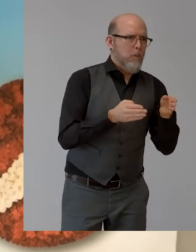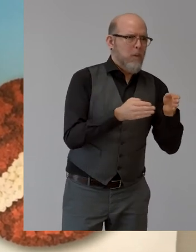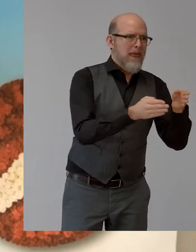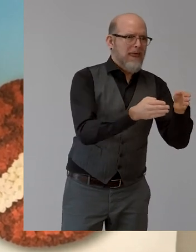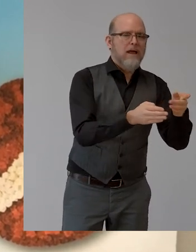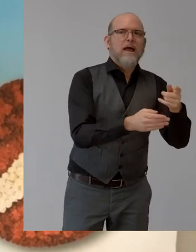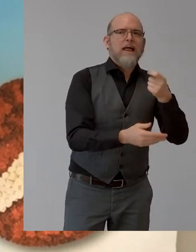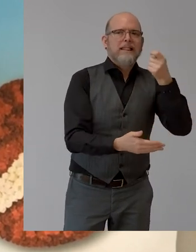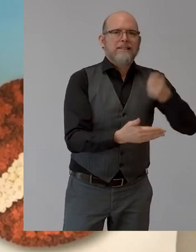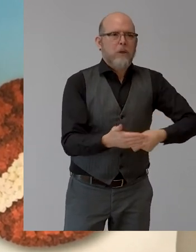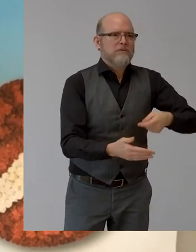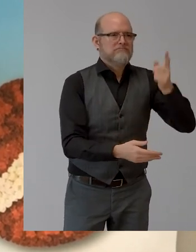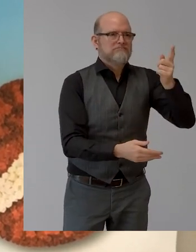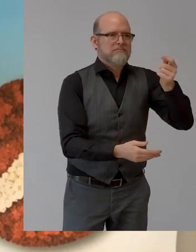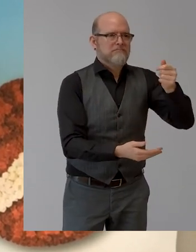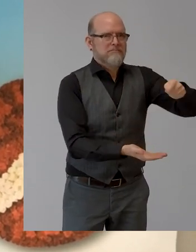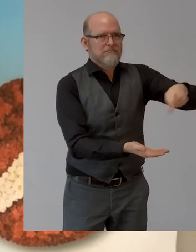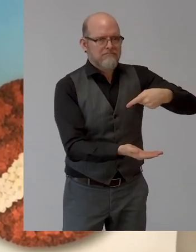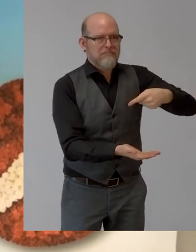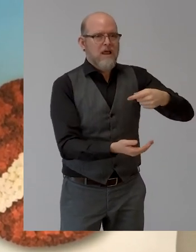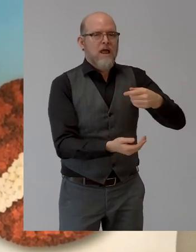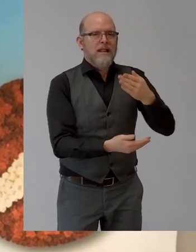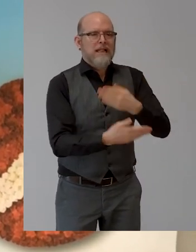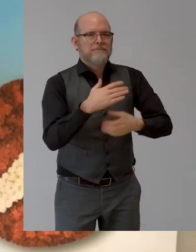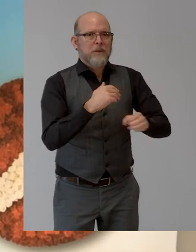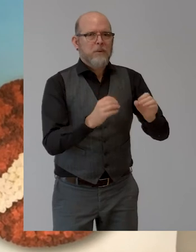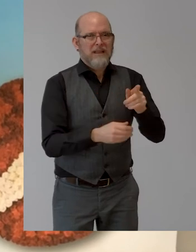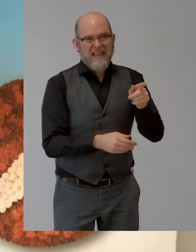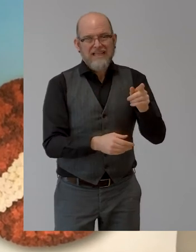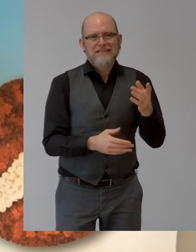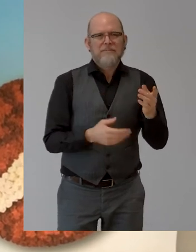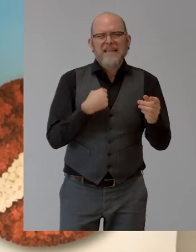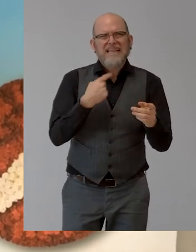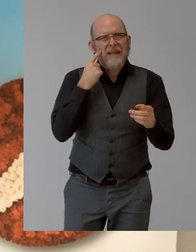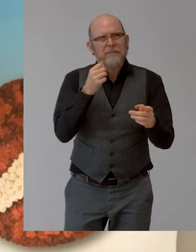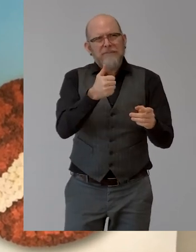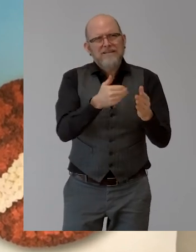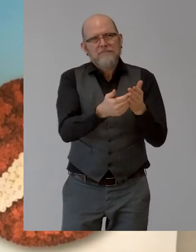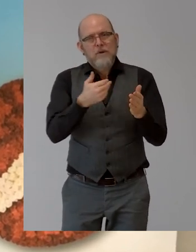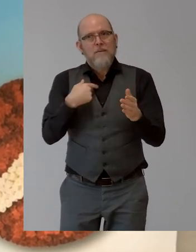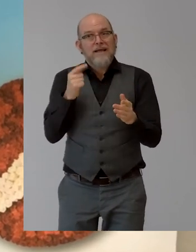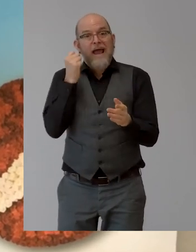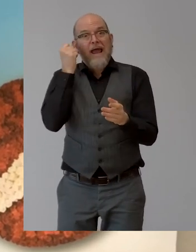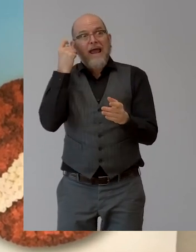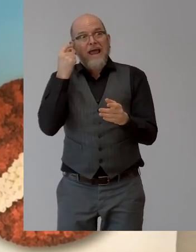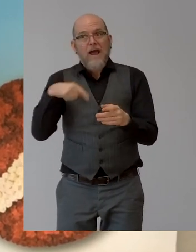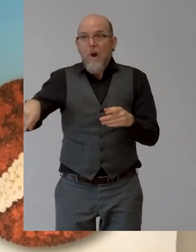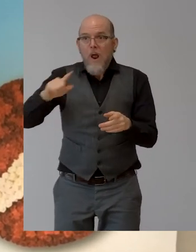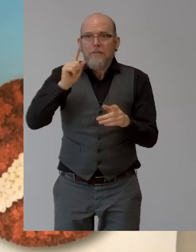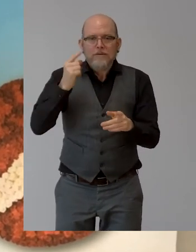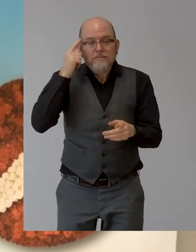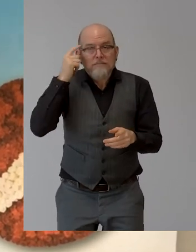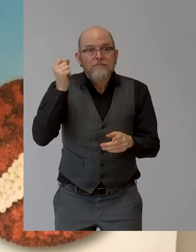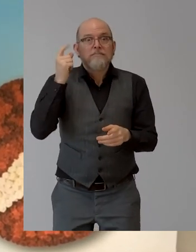me it's more important, as I mentioned before, that people understand, first of all, the huge potential of